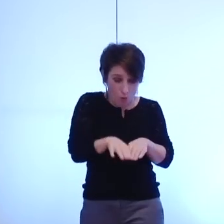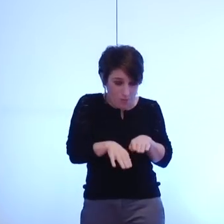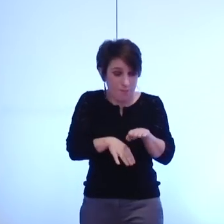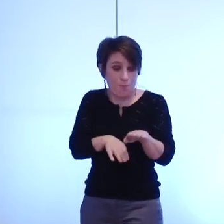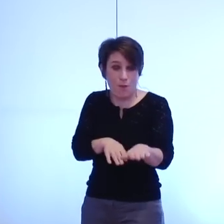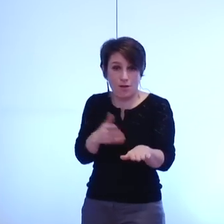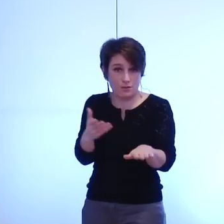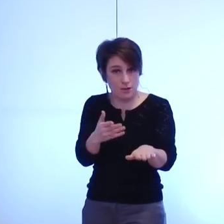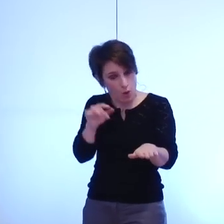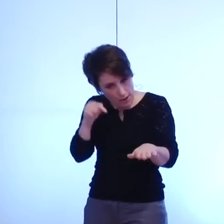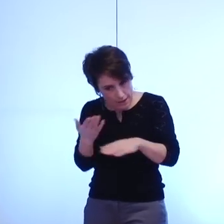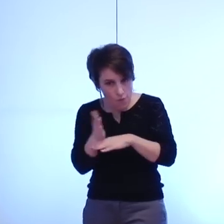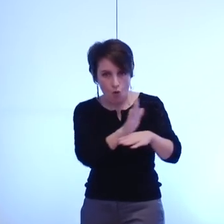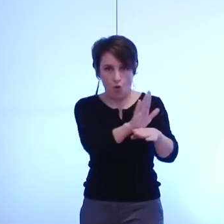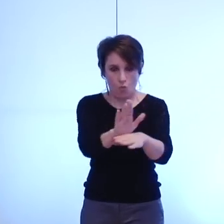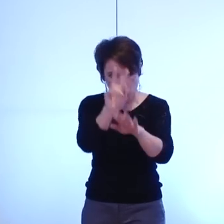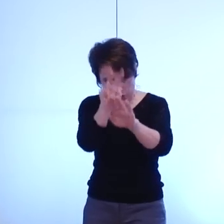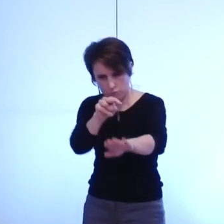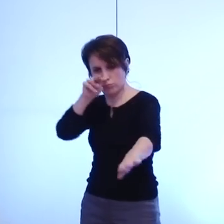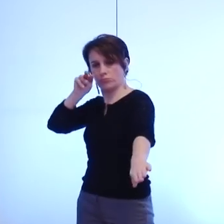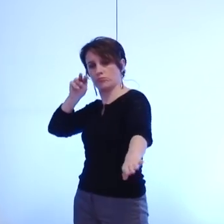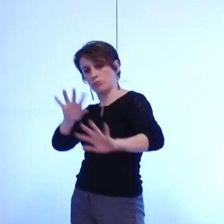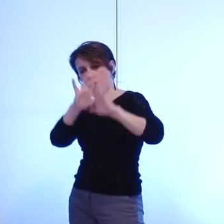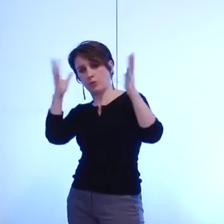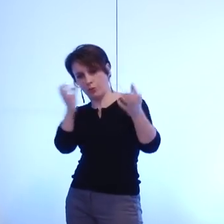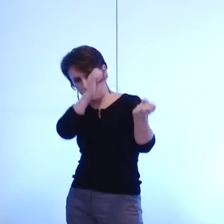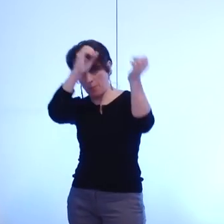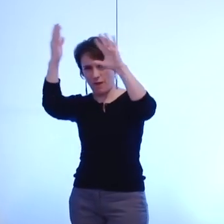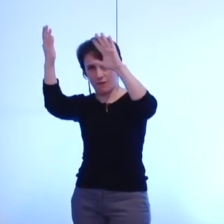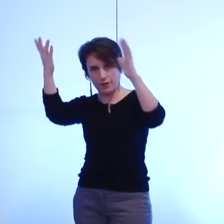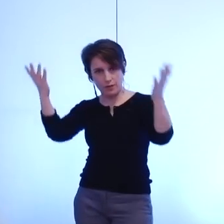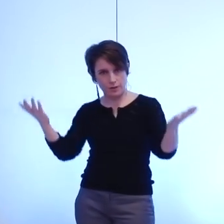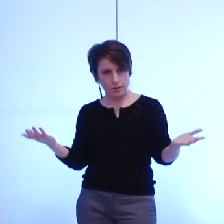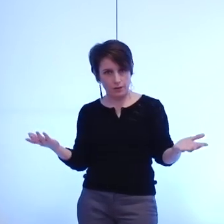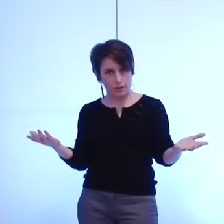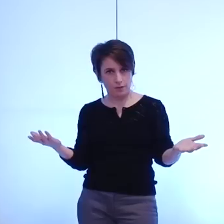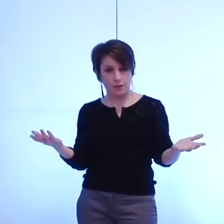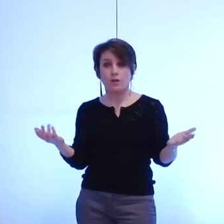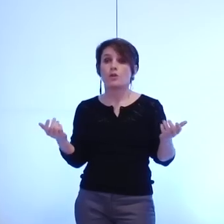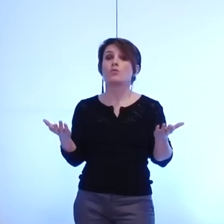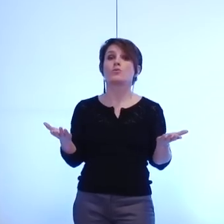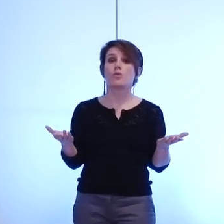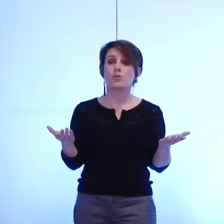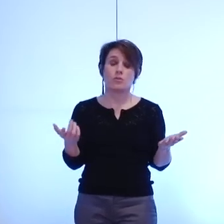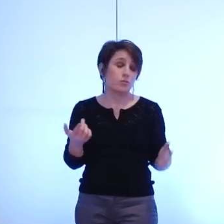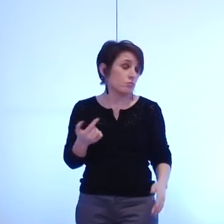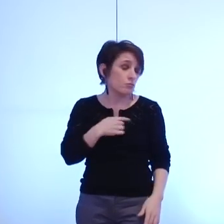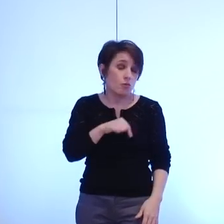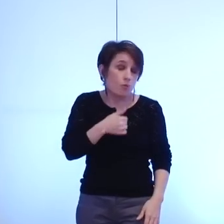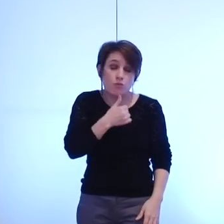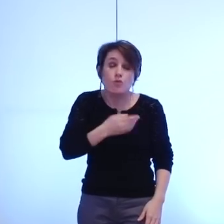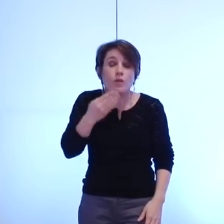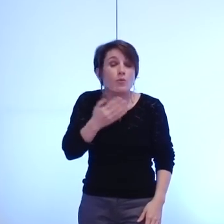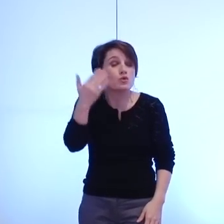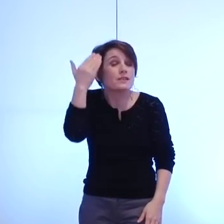de proposer une vision de notre territoire et donc en clair on a besoin de savoir qui tient